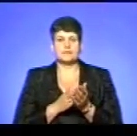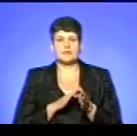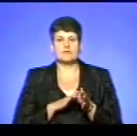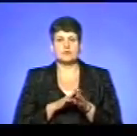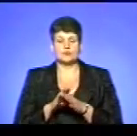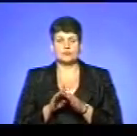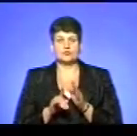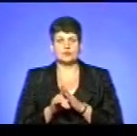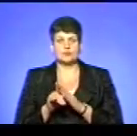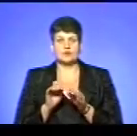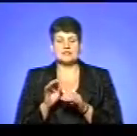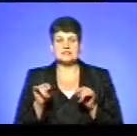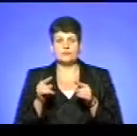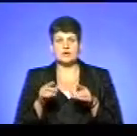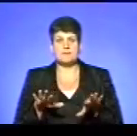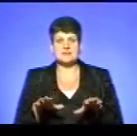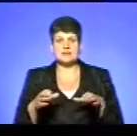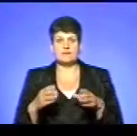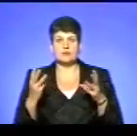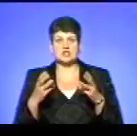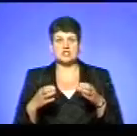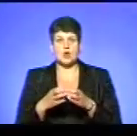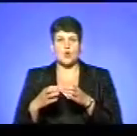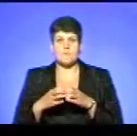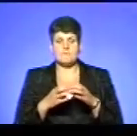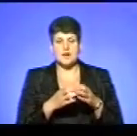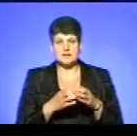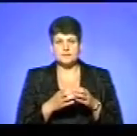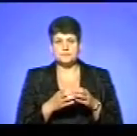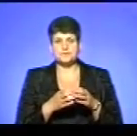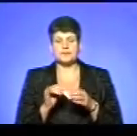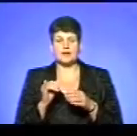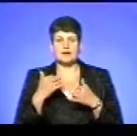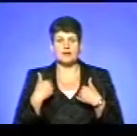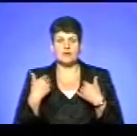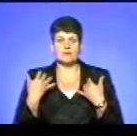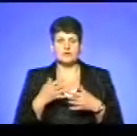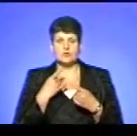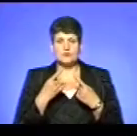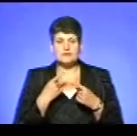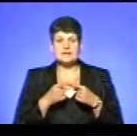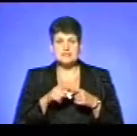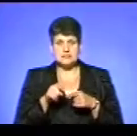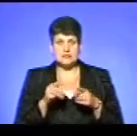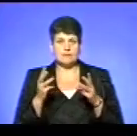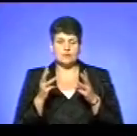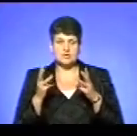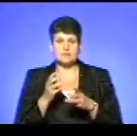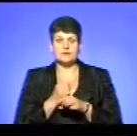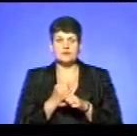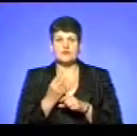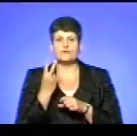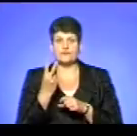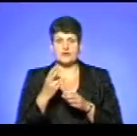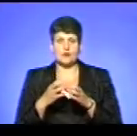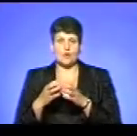такий пілотний проєкт, як створення місцевих пожежних команд. І, як я вже наголошував, на даній пожежі працювало дві